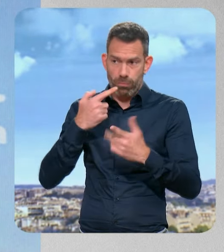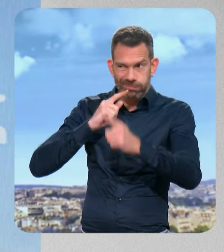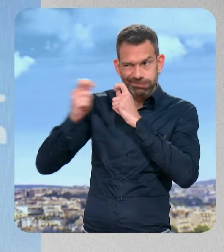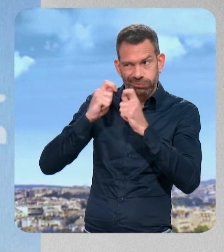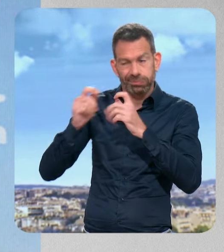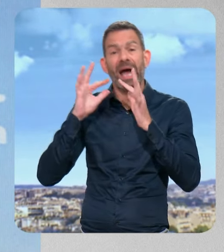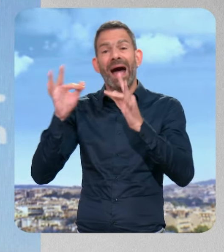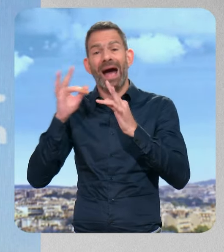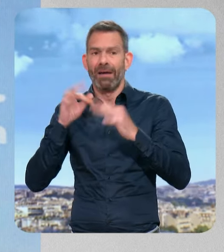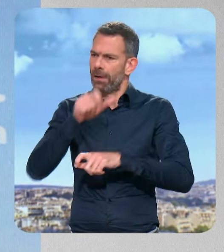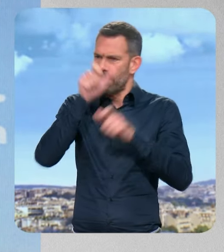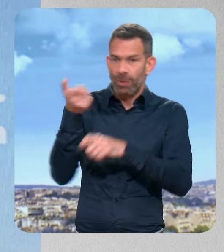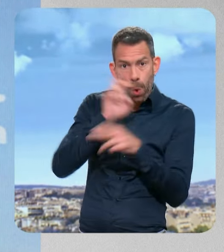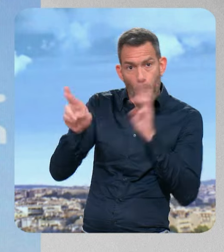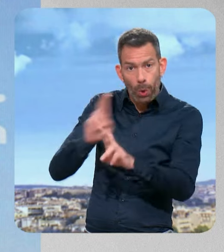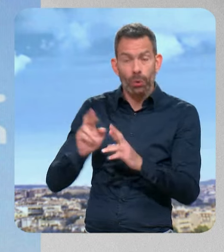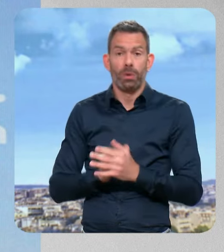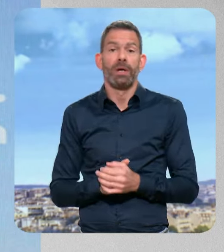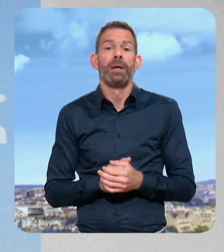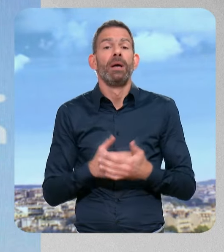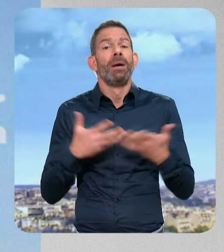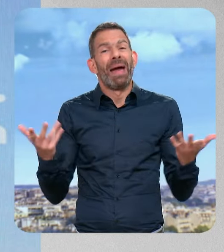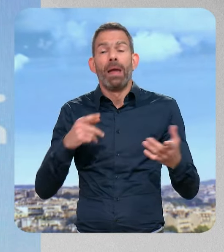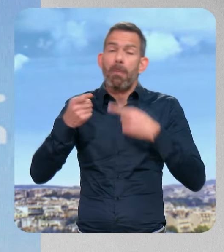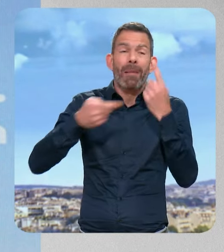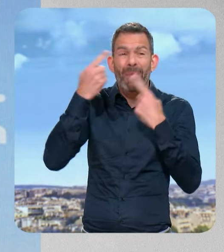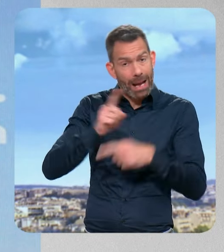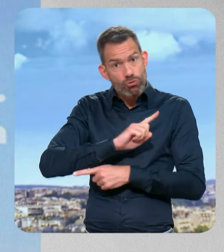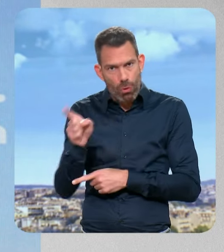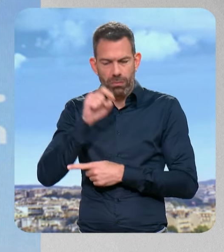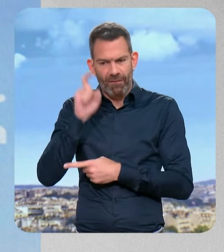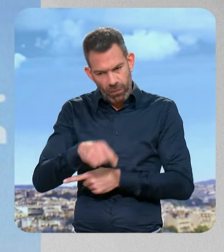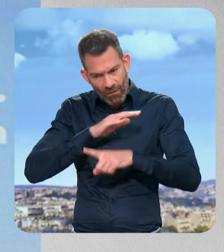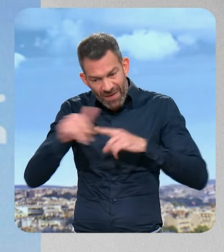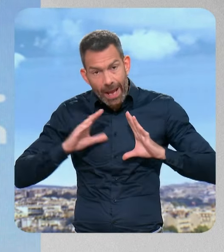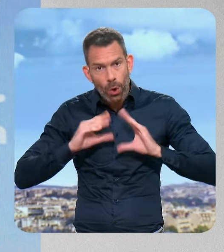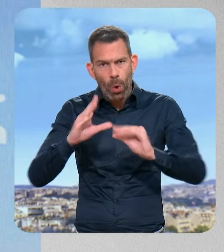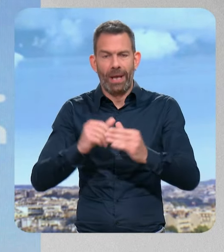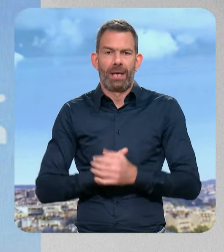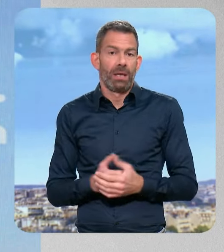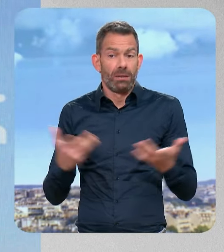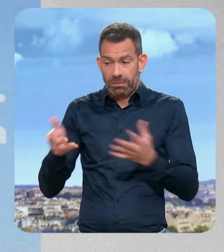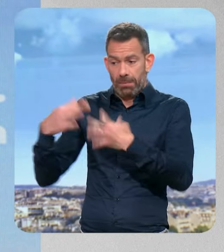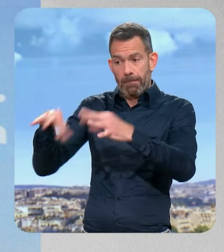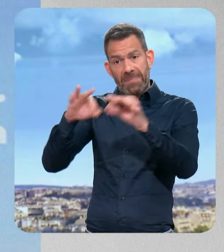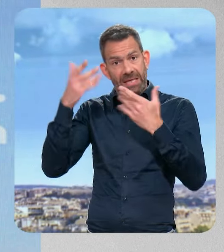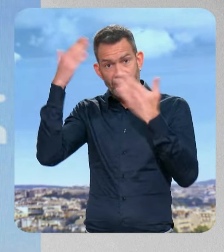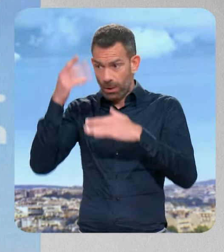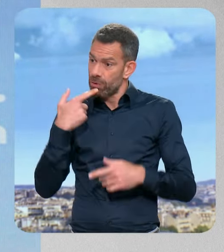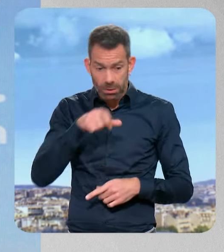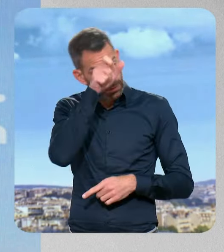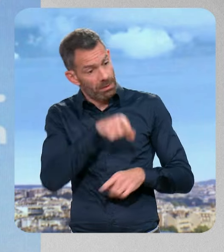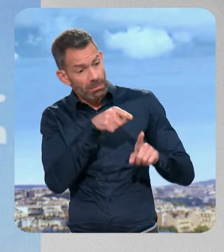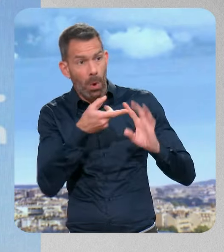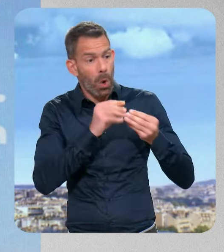Sur le sujet, c'est exactement la même chose. Pas d'incantation des mesures efficaces. Faire que les pays étrangers acceptent de reprendre le ressortissant